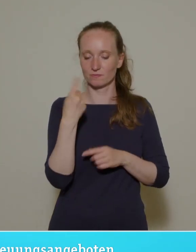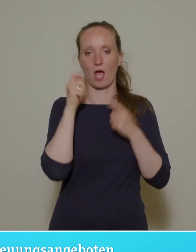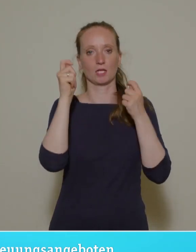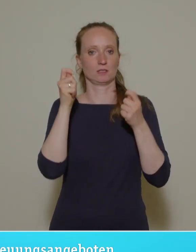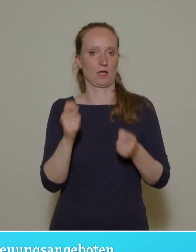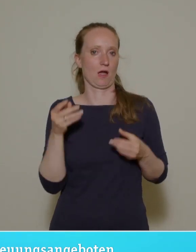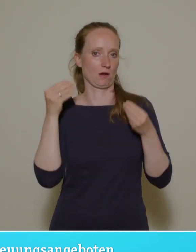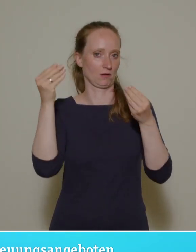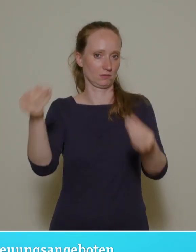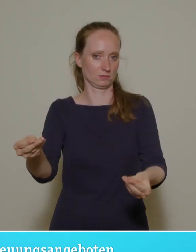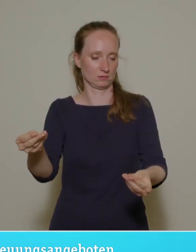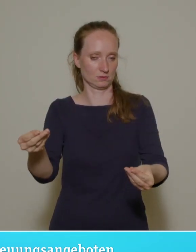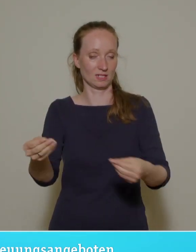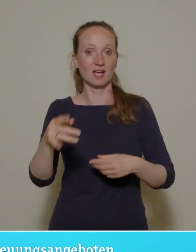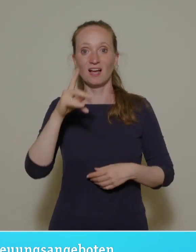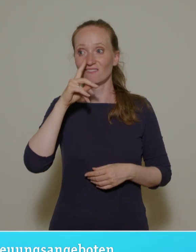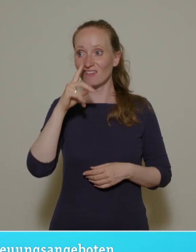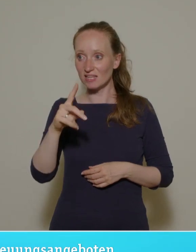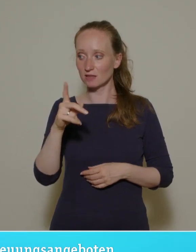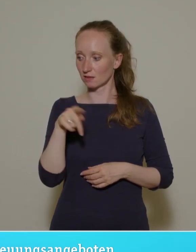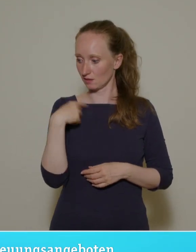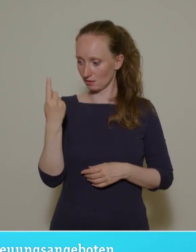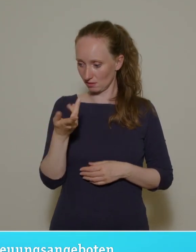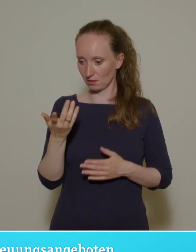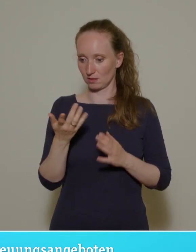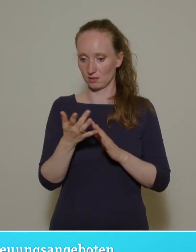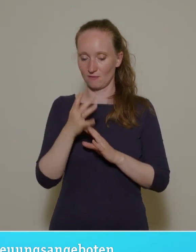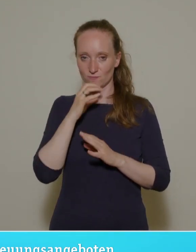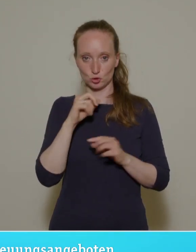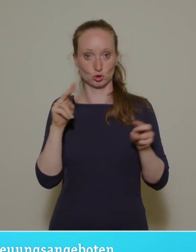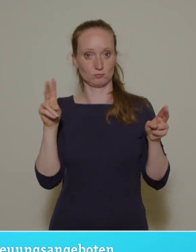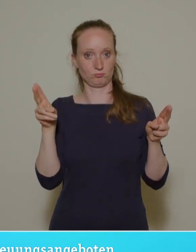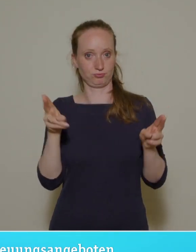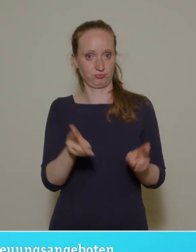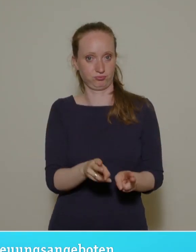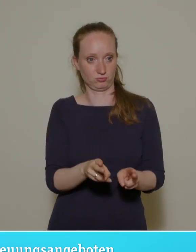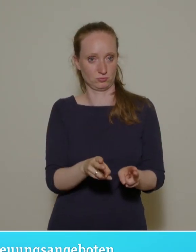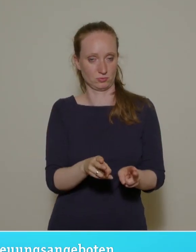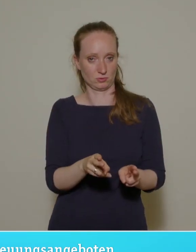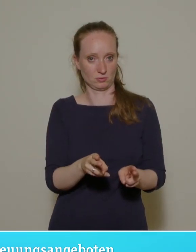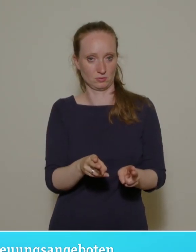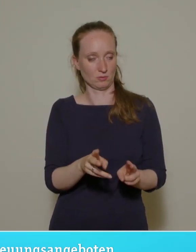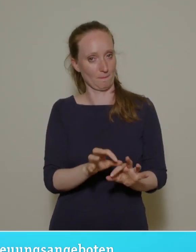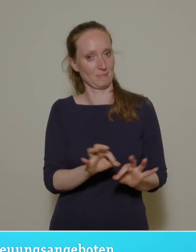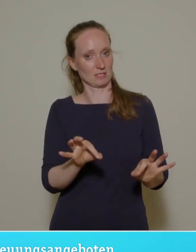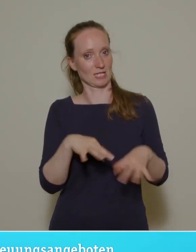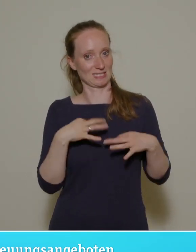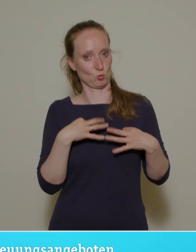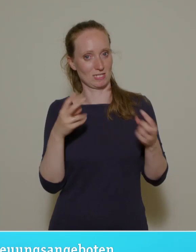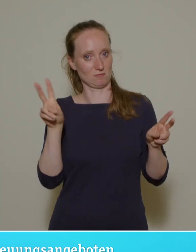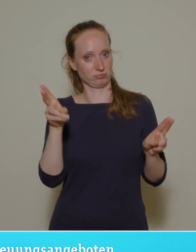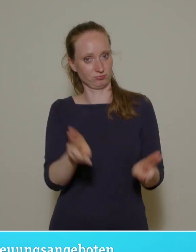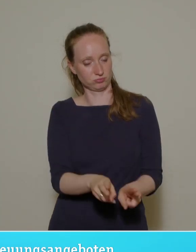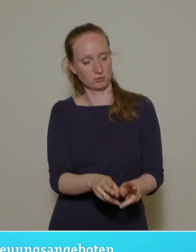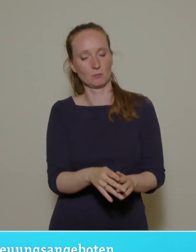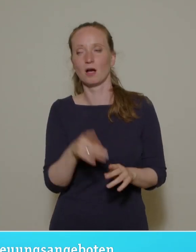sind. Wenn wir uns denn schon gesund schrumpfen, dann dürfen wir auch nicht in die Versuchung geraten, auch nach dem Motto, ja wir